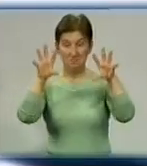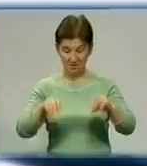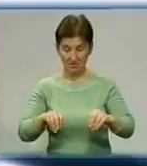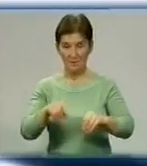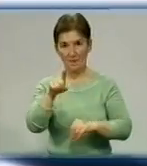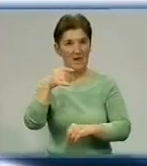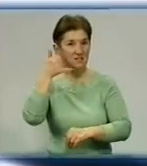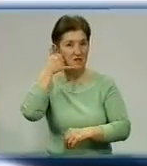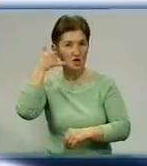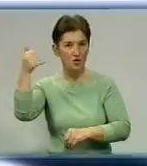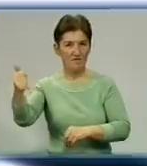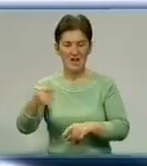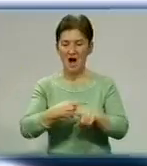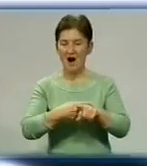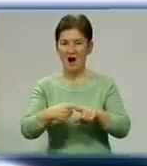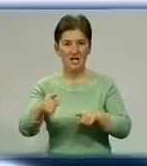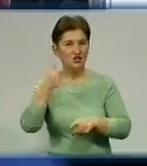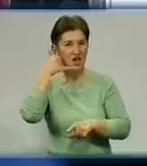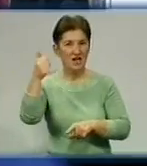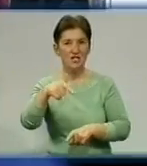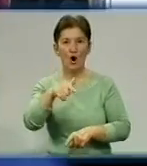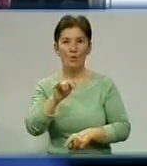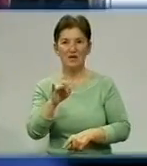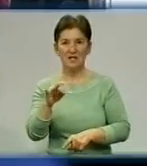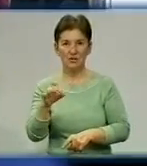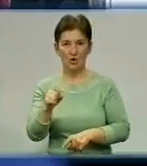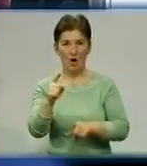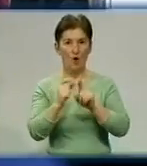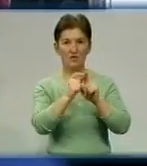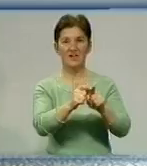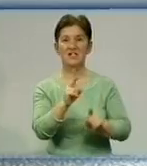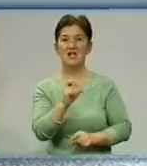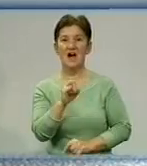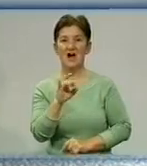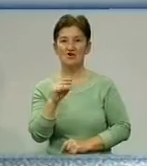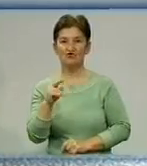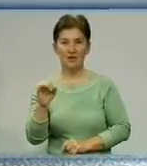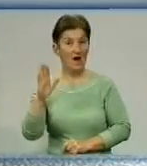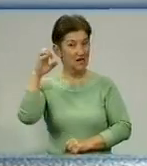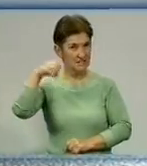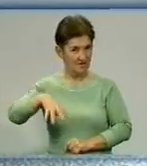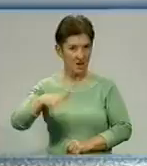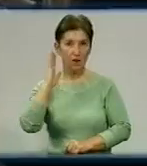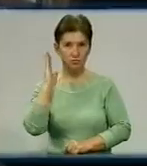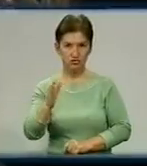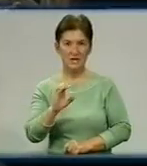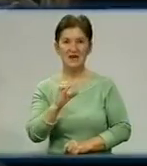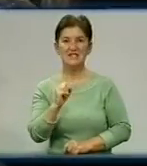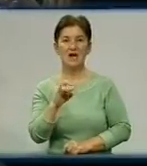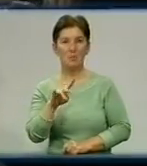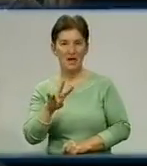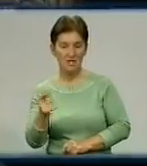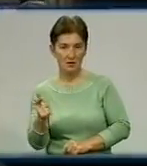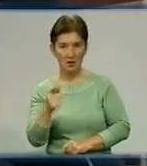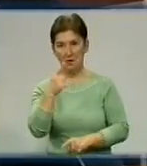лінію губернатора. На звернення відповів перший заступник міського голови Володимир Канічев. Він запевнив, світло буде вже в серпні. Працівники контактного